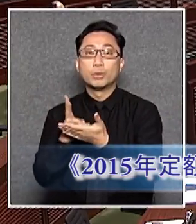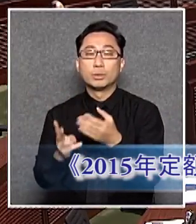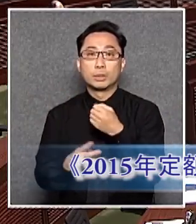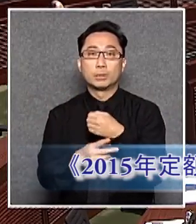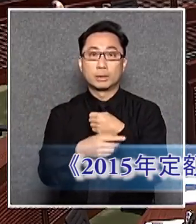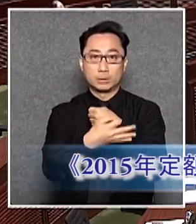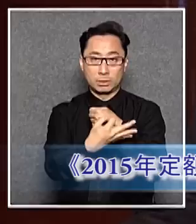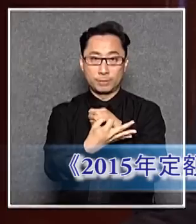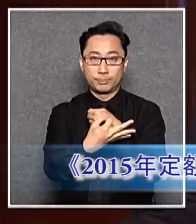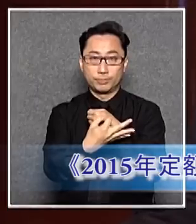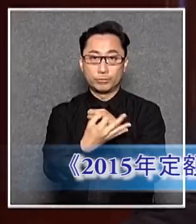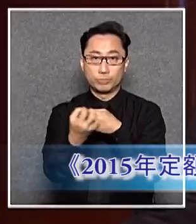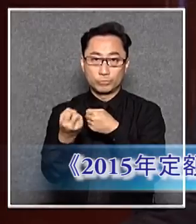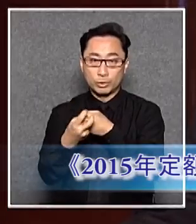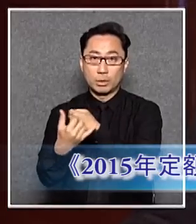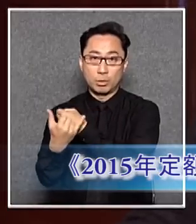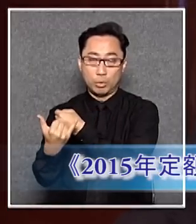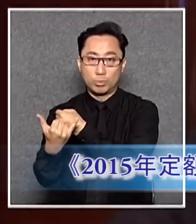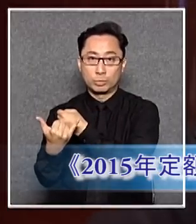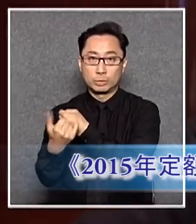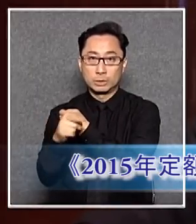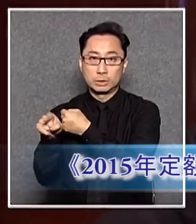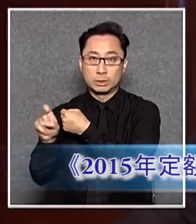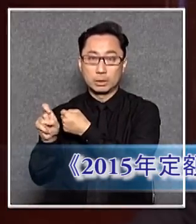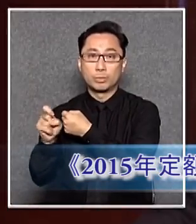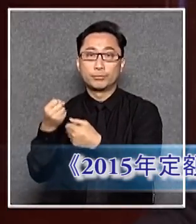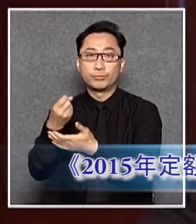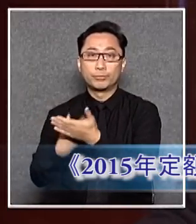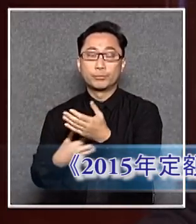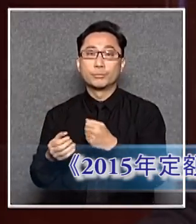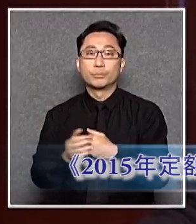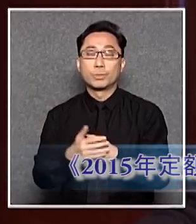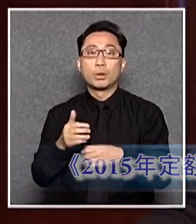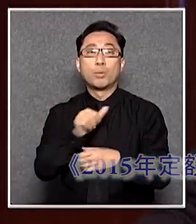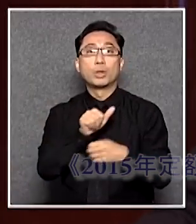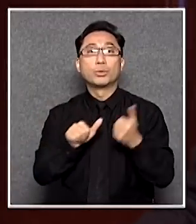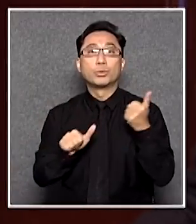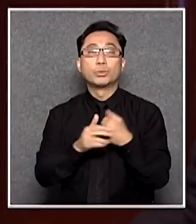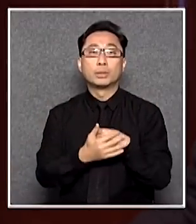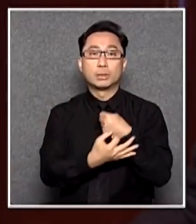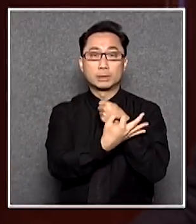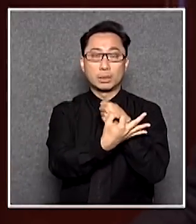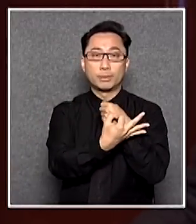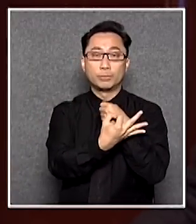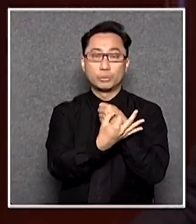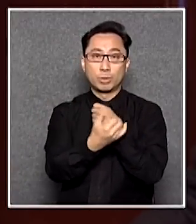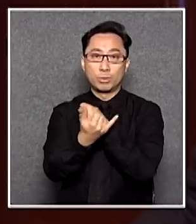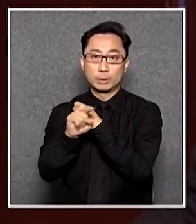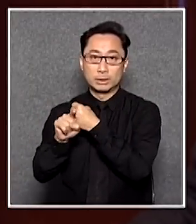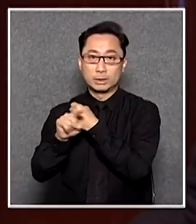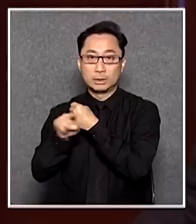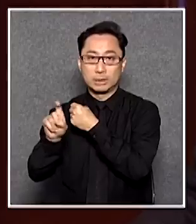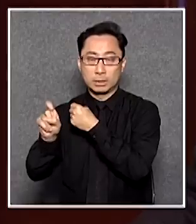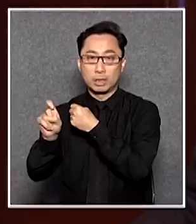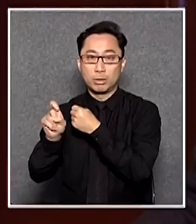及第六至九條委員現在可以就第三及六至九條的原